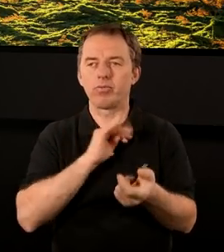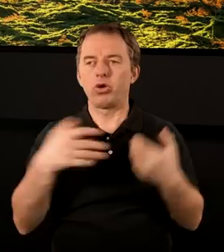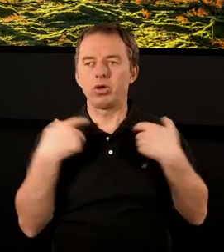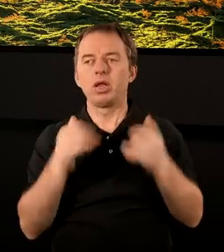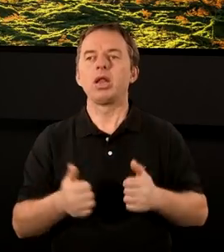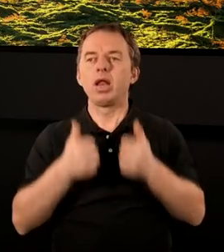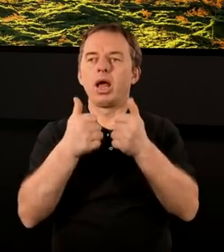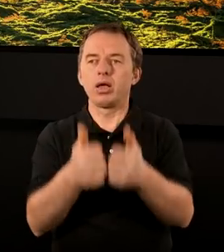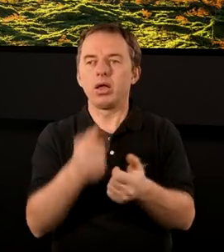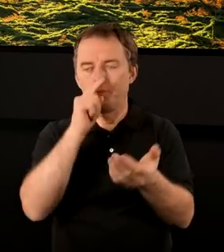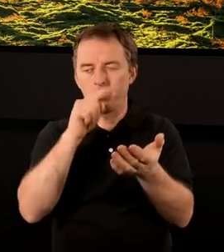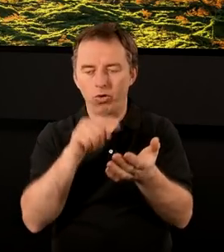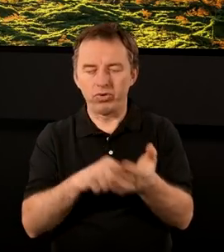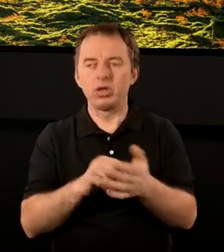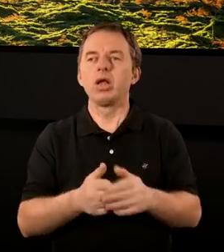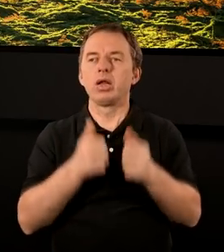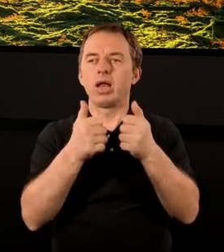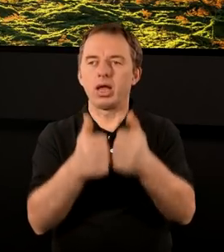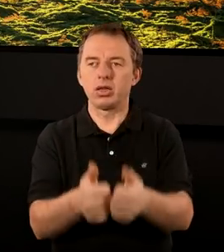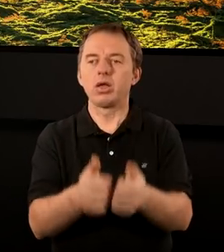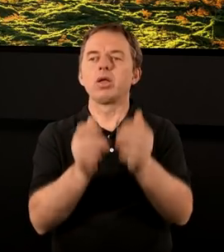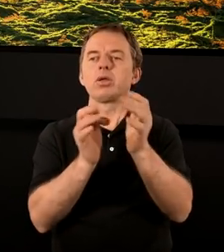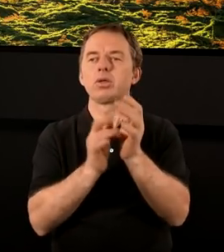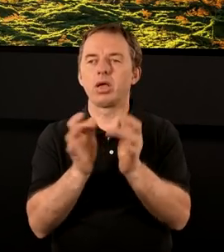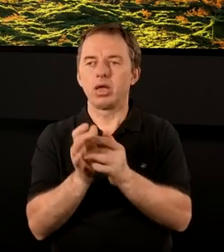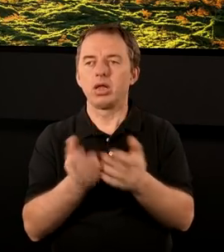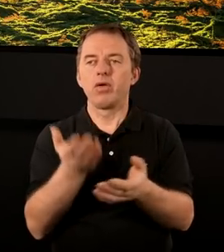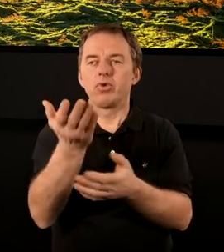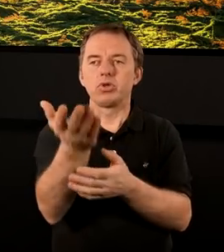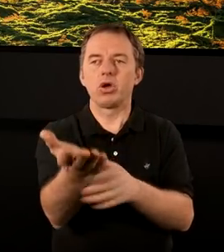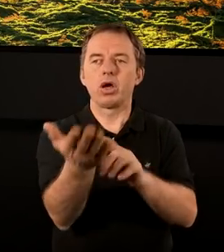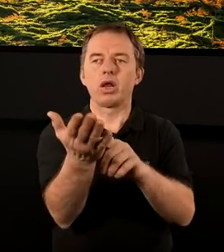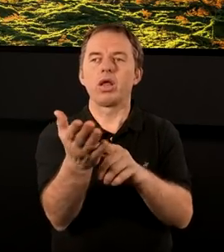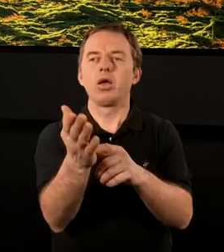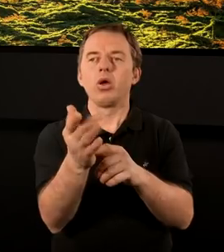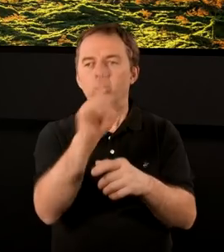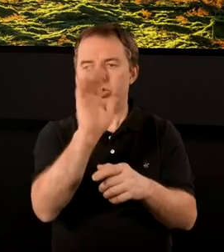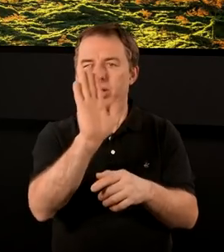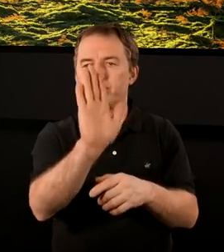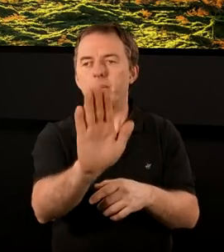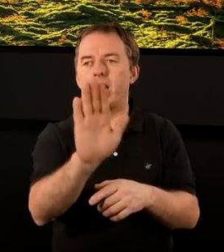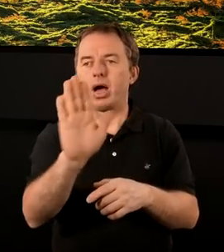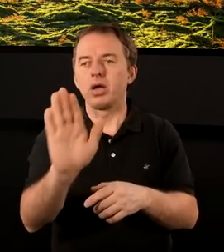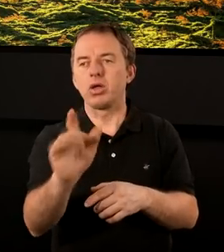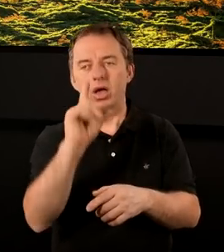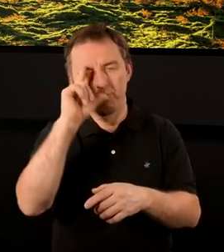moim życiu, co następuje wtedy, kiedy powinno nastąpić. Pan Jezus wyciąga rękę i ci ludzie mają